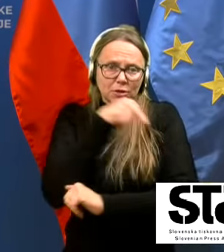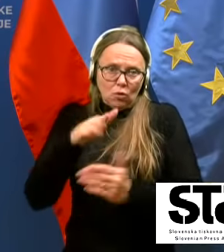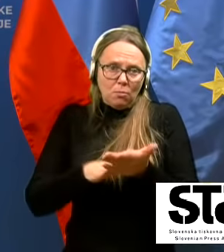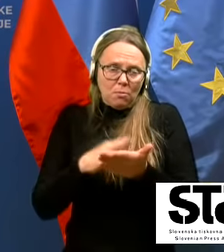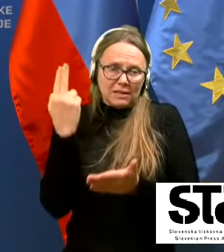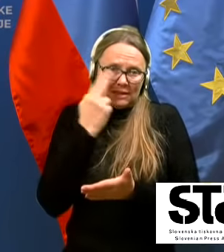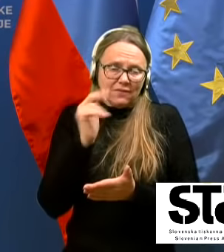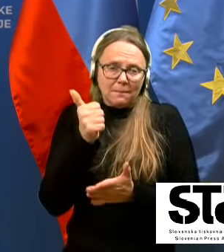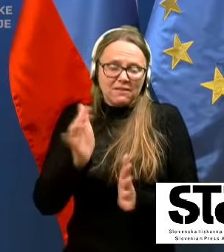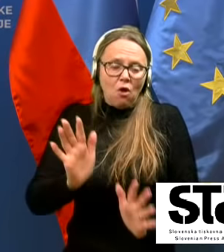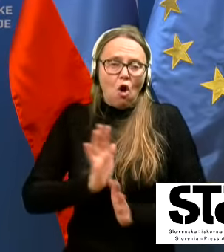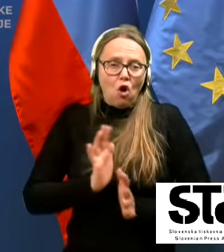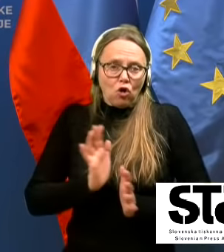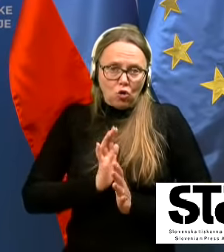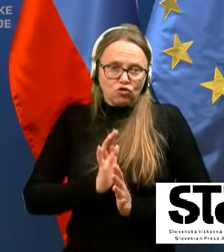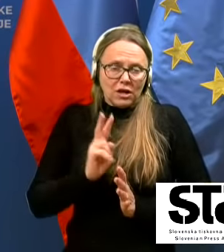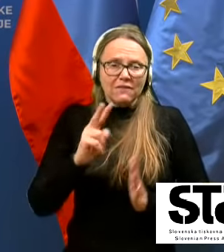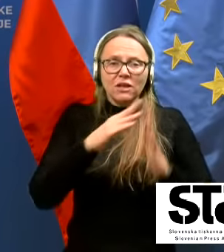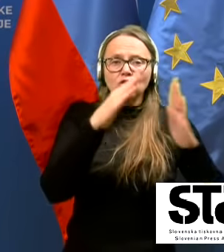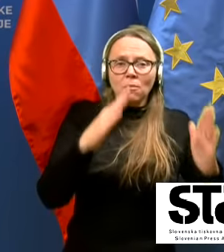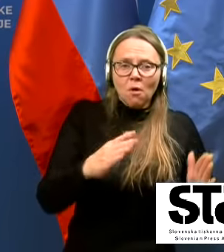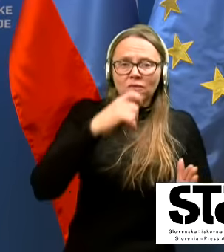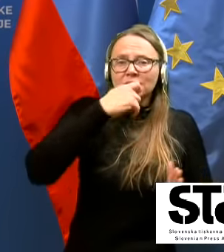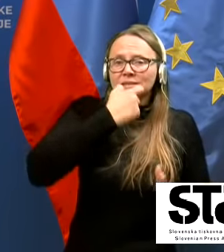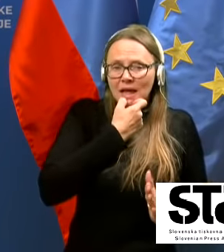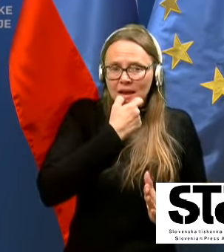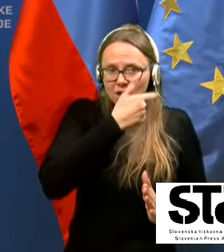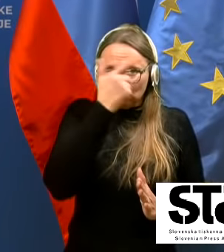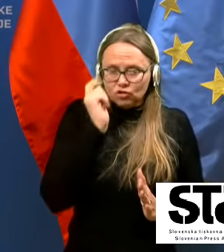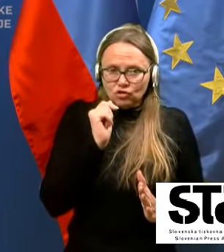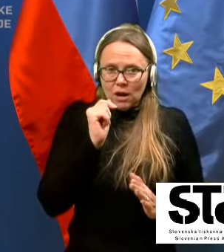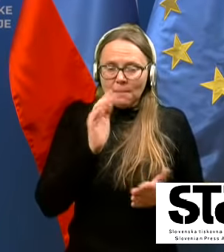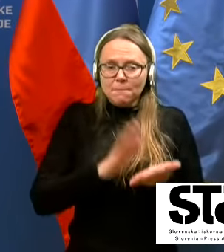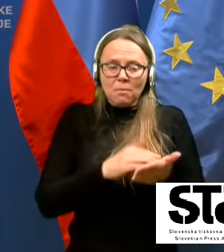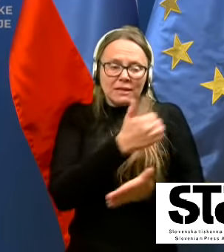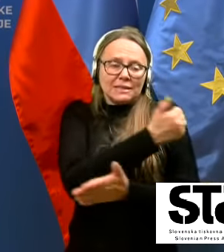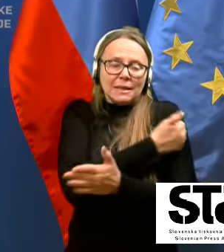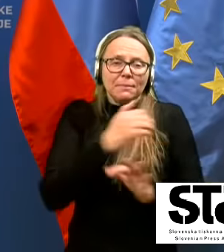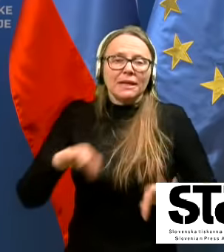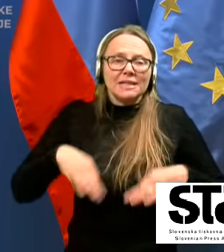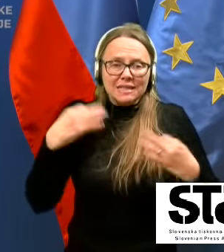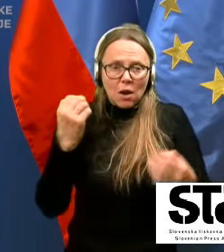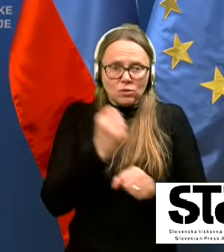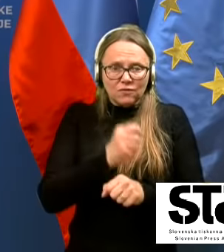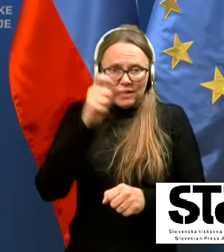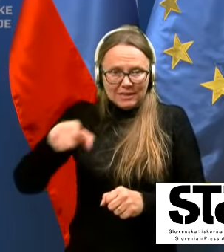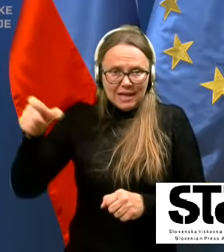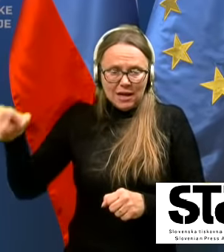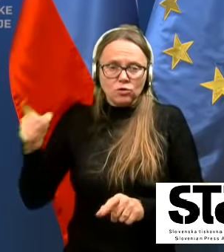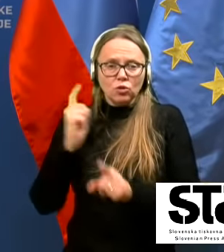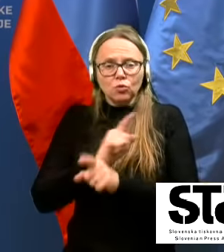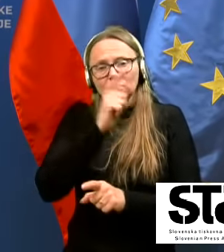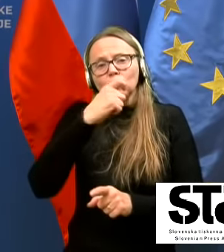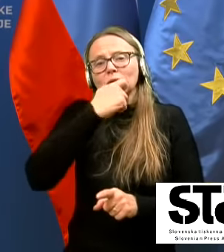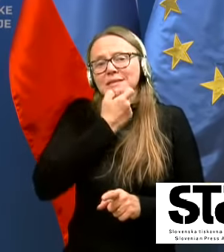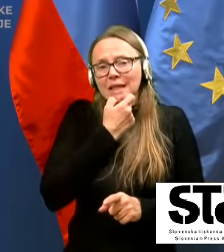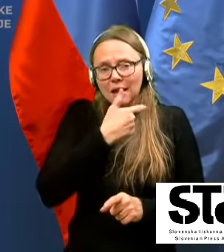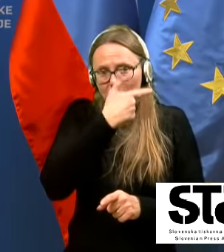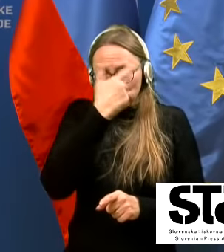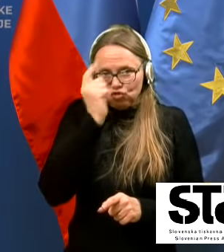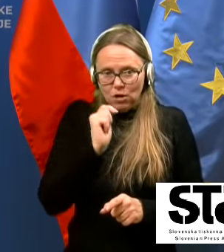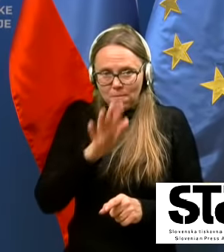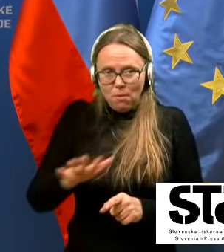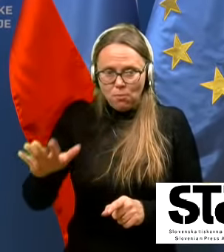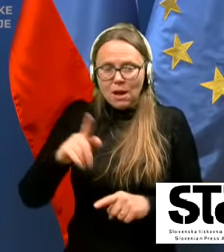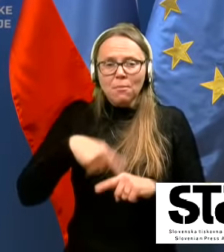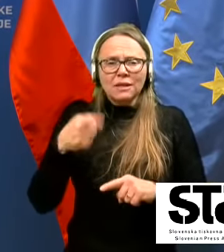ogrožene, s pravi, v domovih starejše, pomeni cepljenje zdravstvenih delavcev, tudi ostale starejše populacije, potem